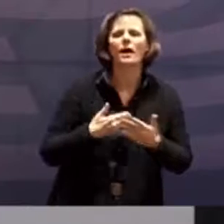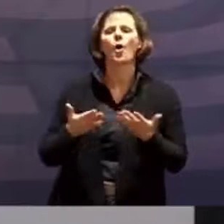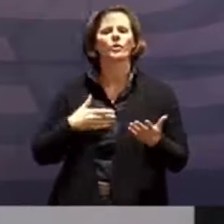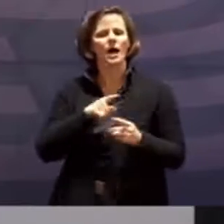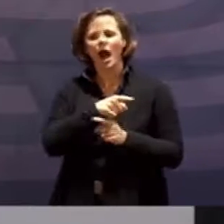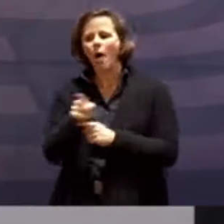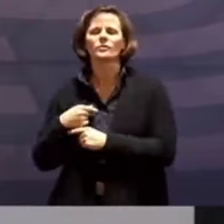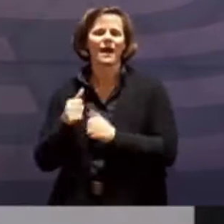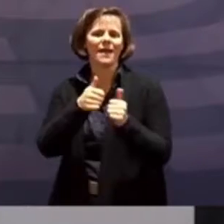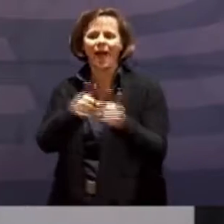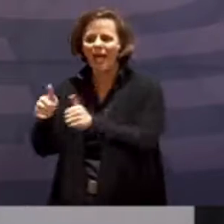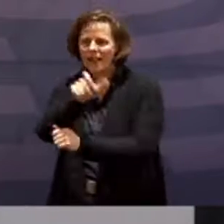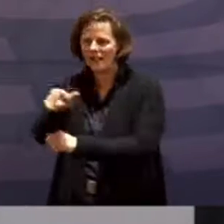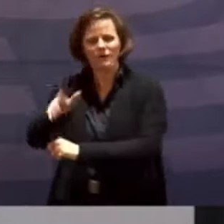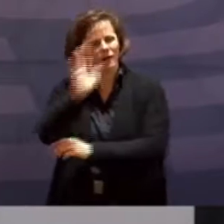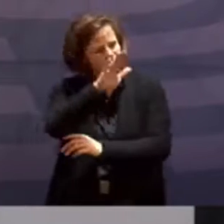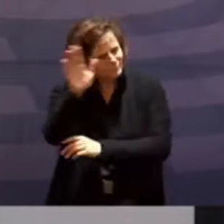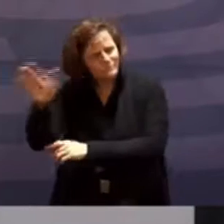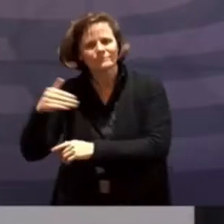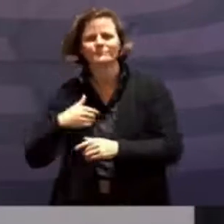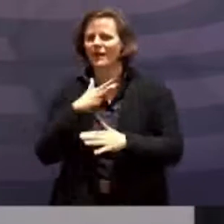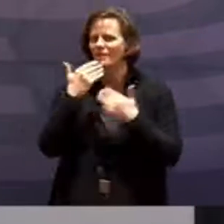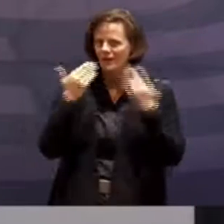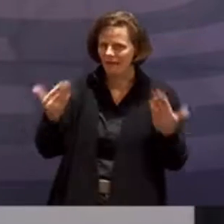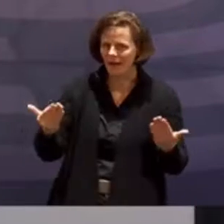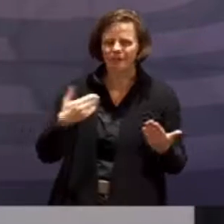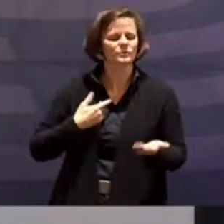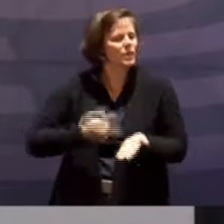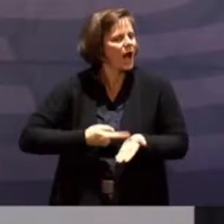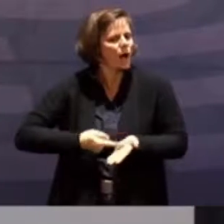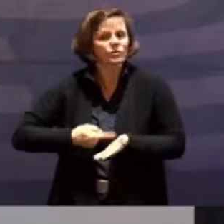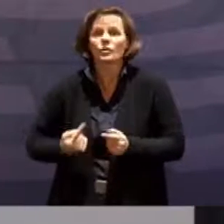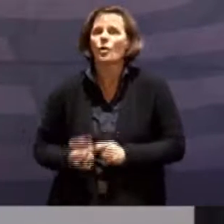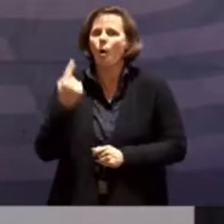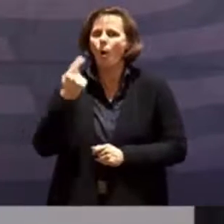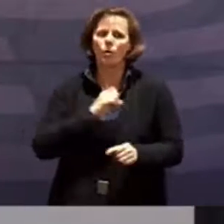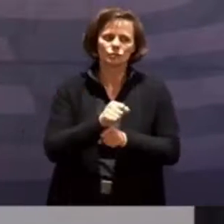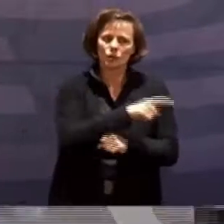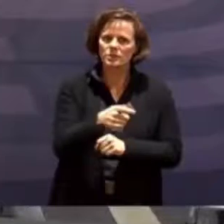Vorgehen, auch unter zusätzlichen Herausforderungen, die noch unterwegs dazukommen, gewährleisten können.